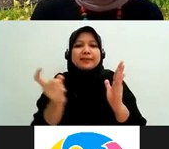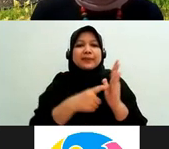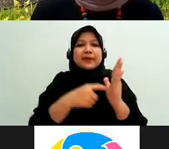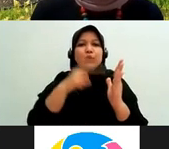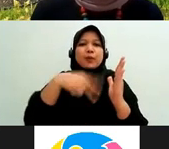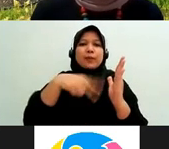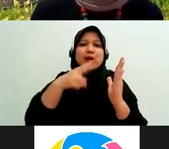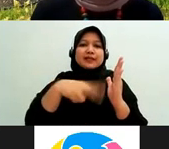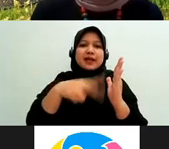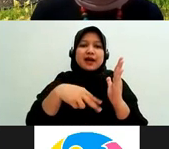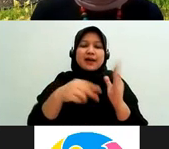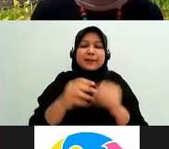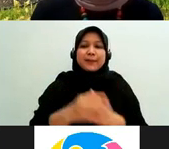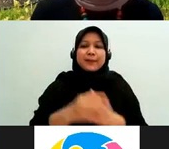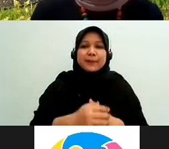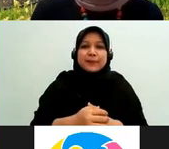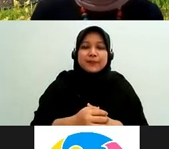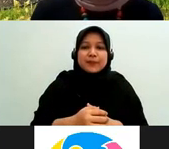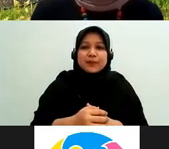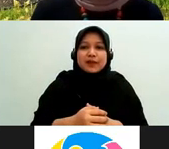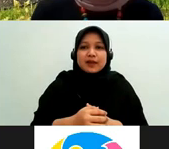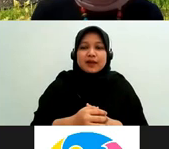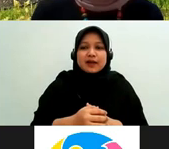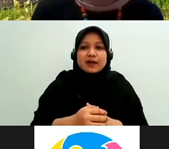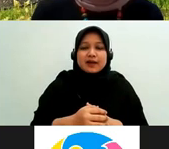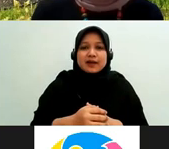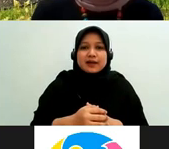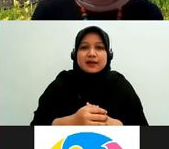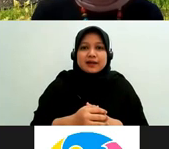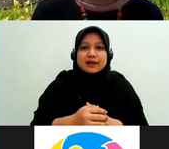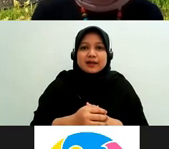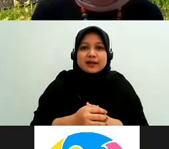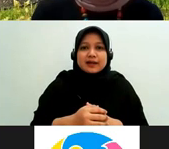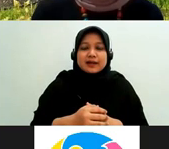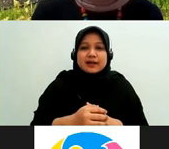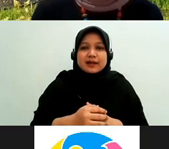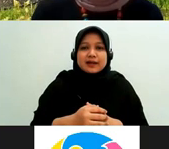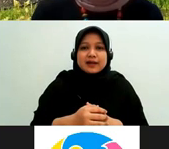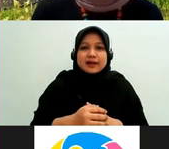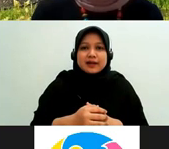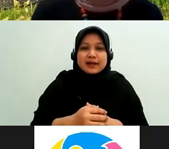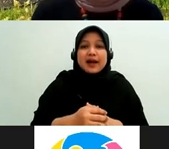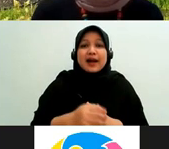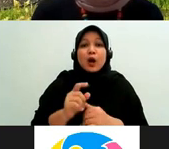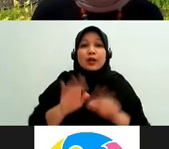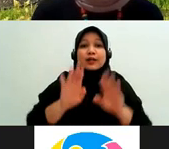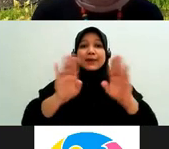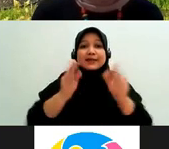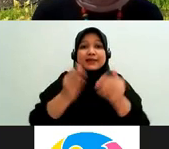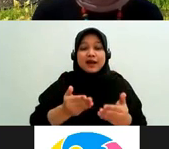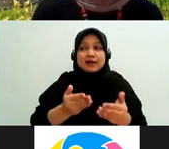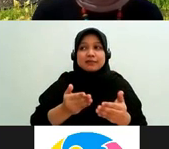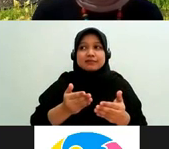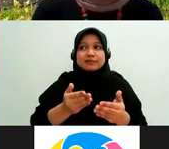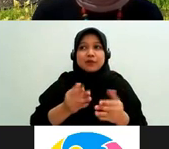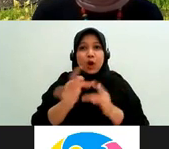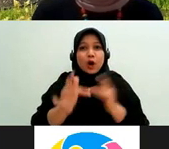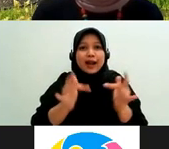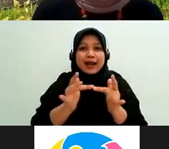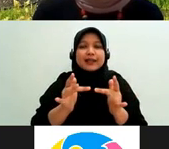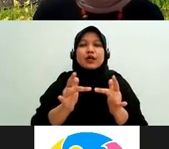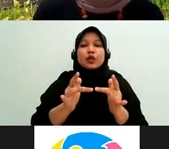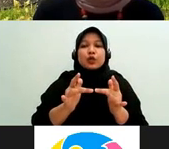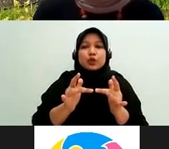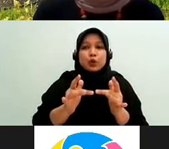eh sorry karena karakternya itu yang harus cepat muncul cepat tampil terus harus dibuat